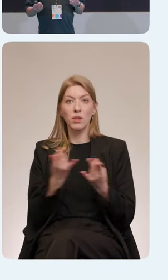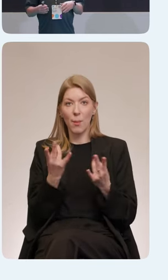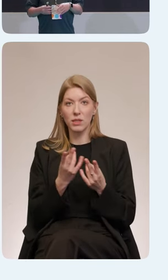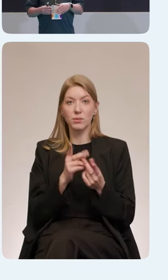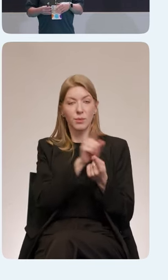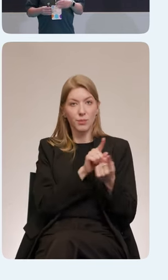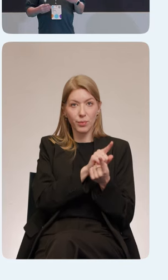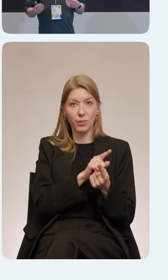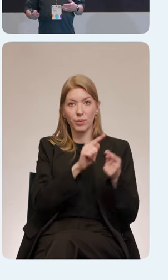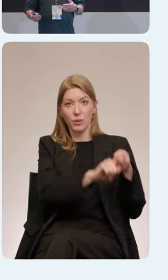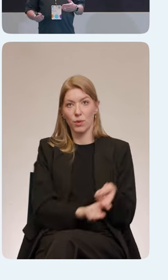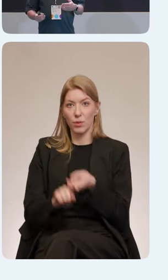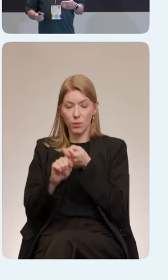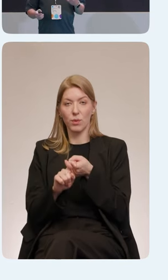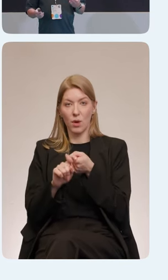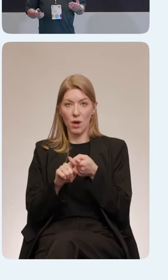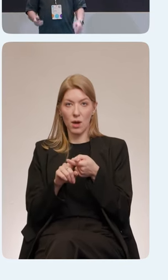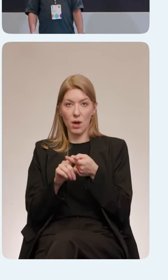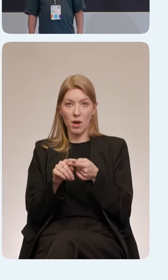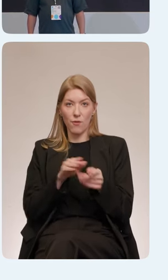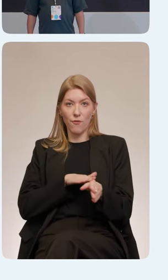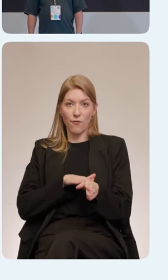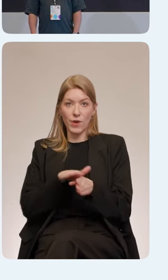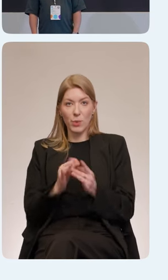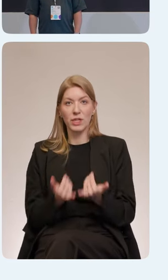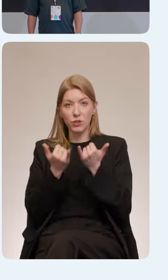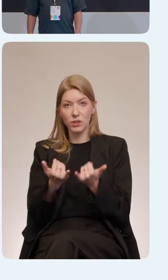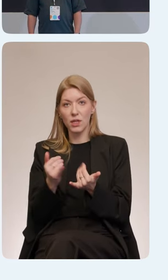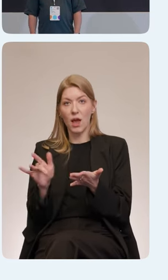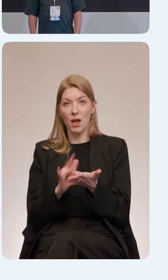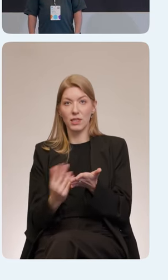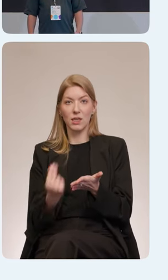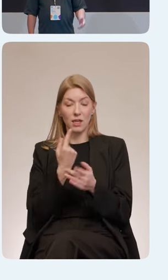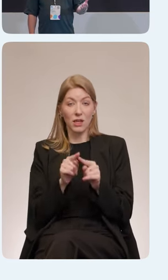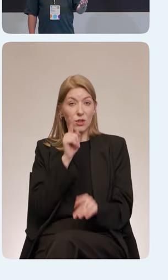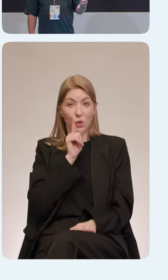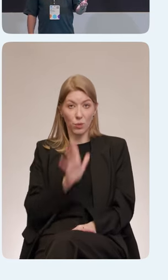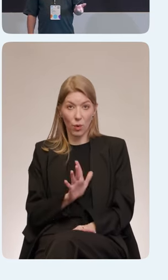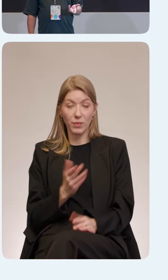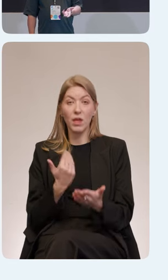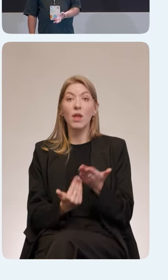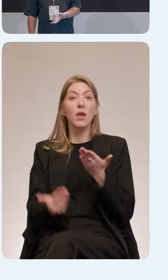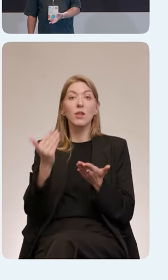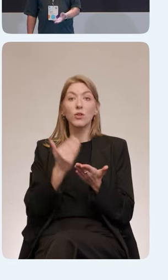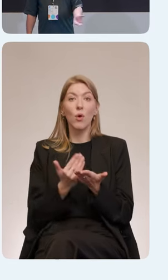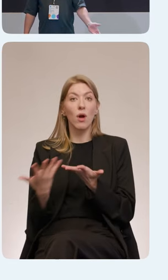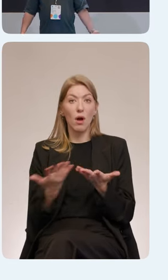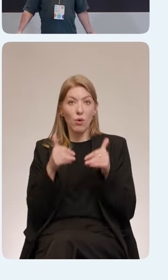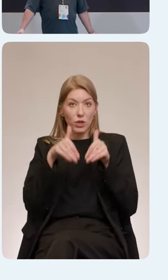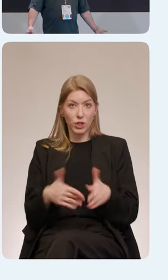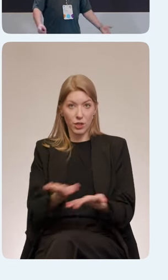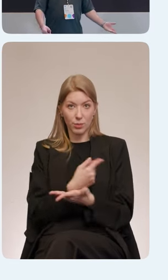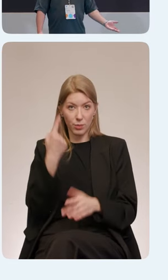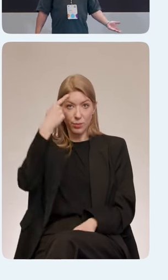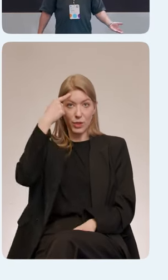-то внедрить сюда в середину, и в случае с компонентами это вот получалось не очень удобно. И, собственно, решение, к которому мы пришли, и к которому